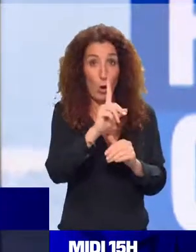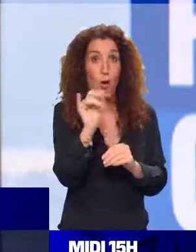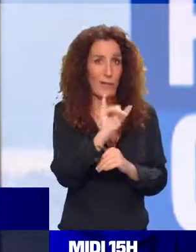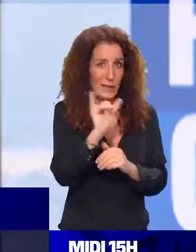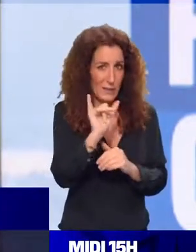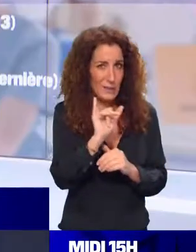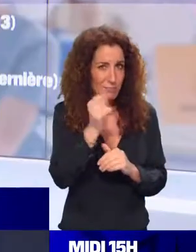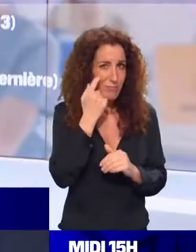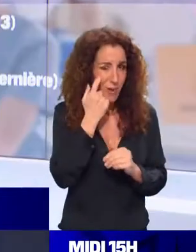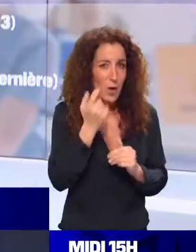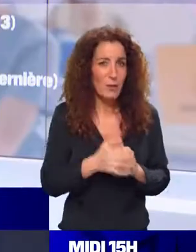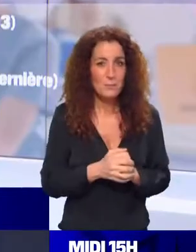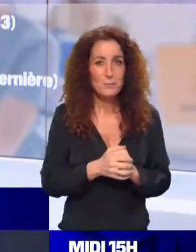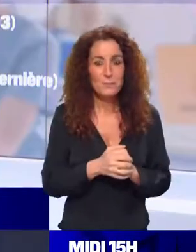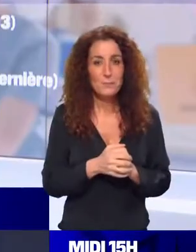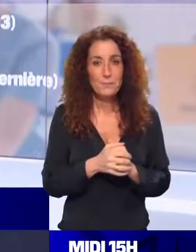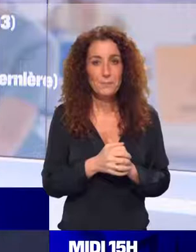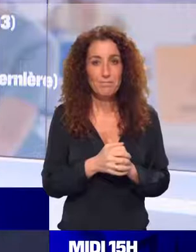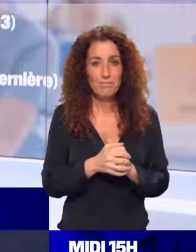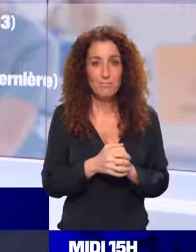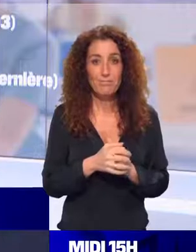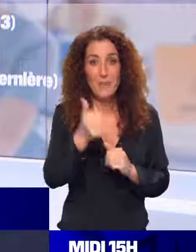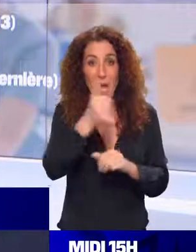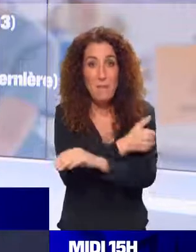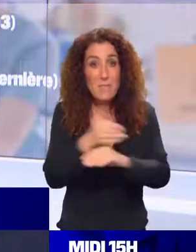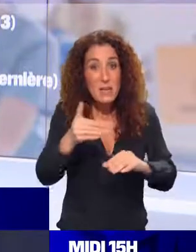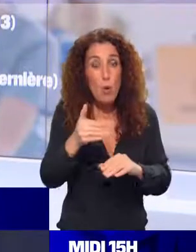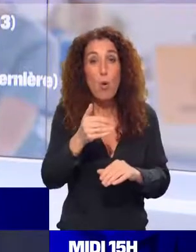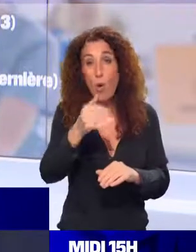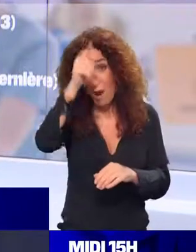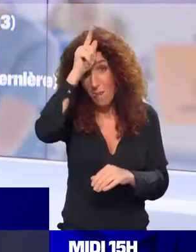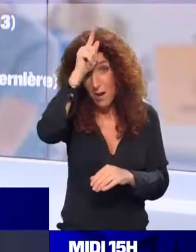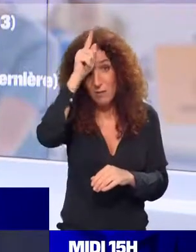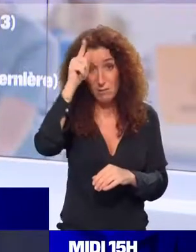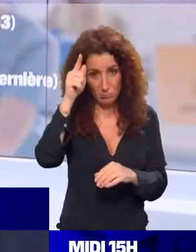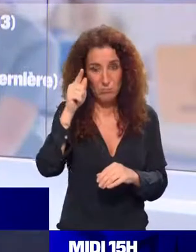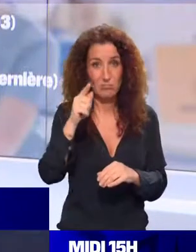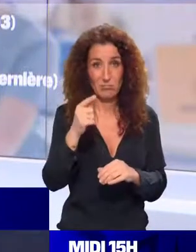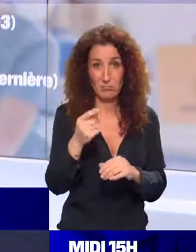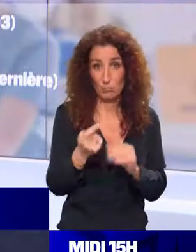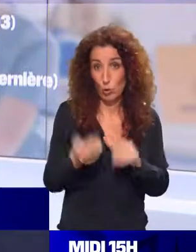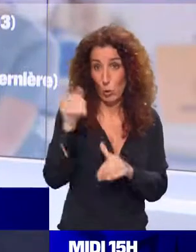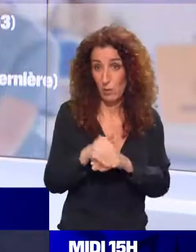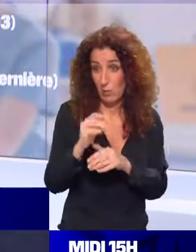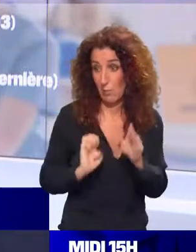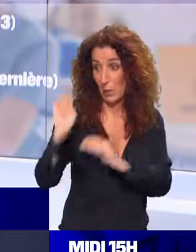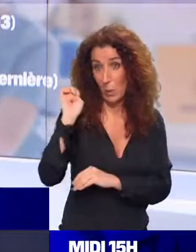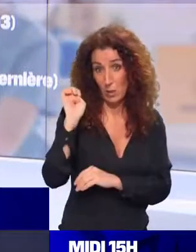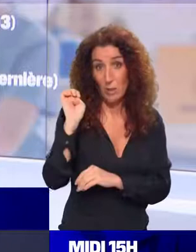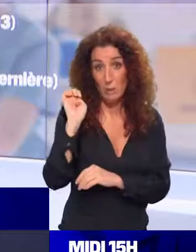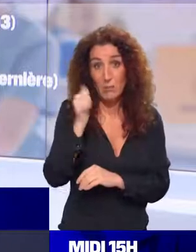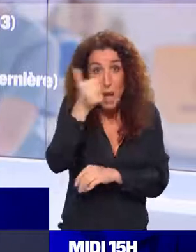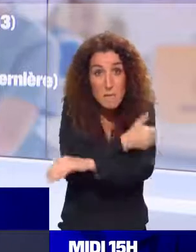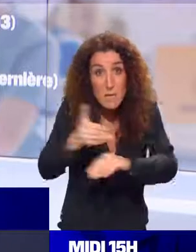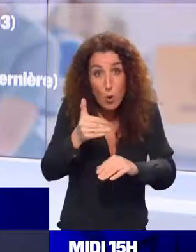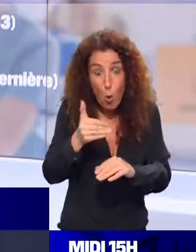allez voir le record allemand, par exemple.'est le plus fort. Un million de doses ont été injectées seulement pour la seule journée de mercredi dernier. Et vous le